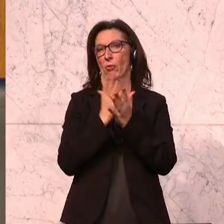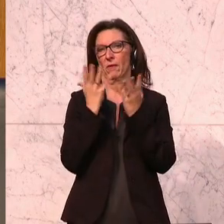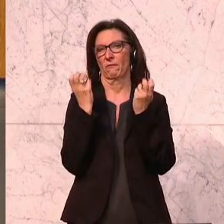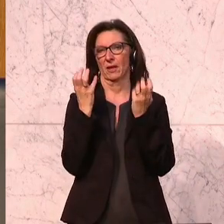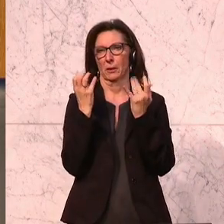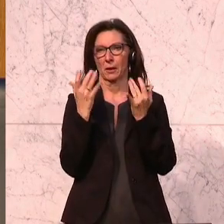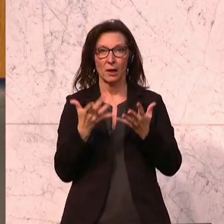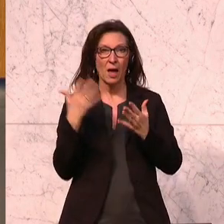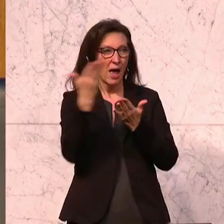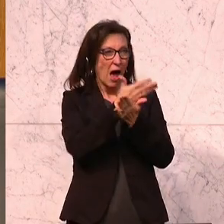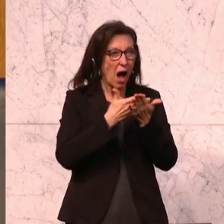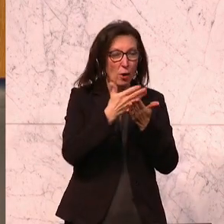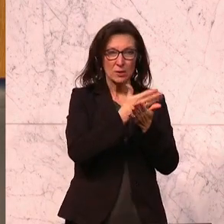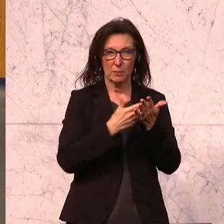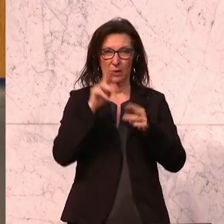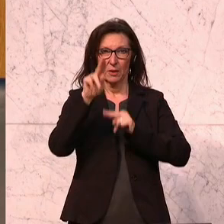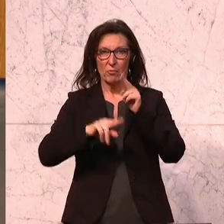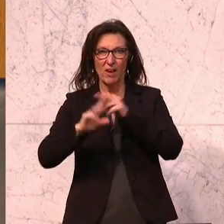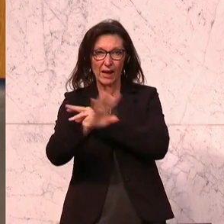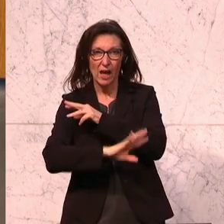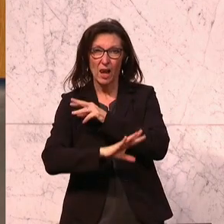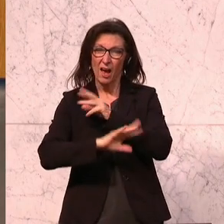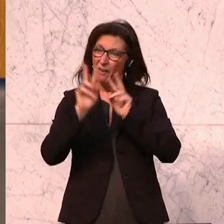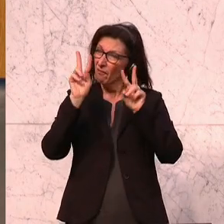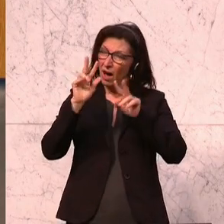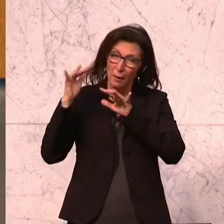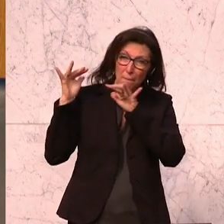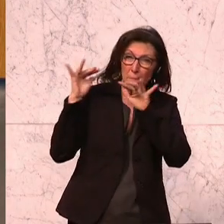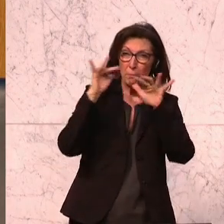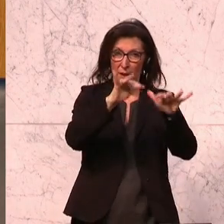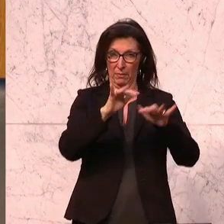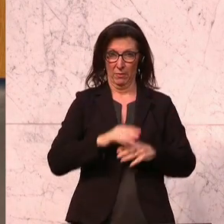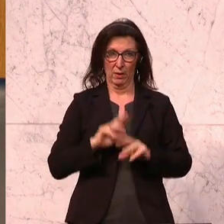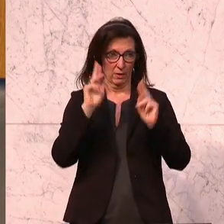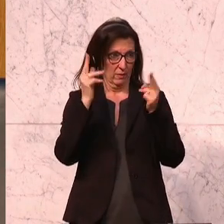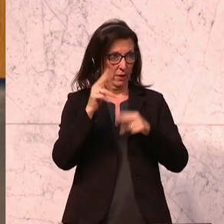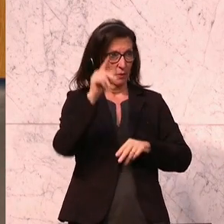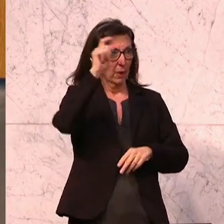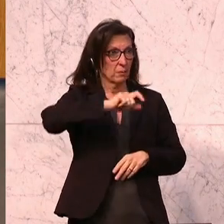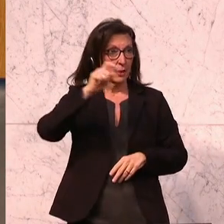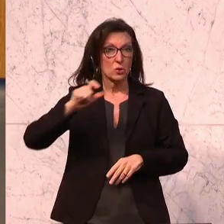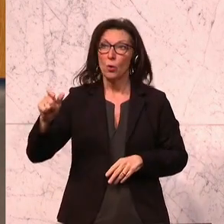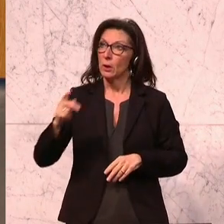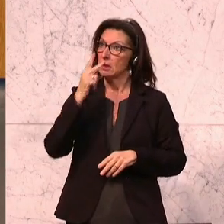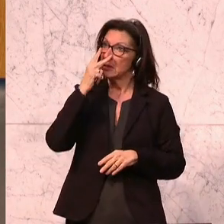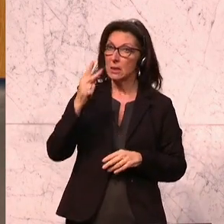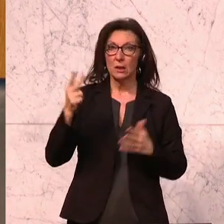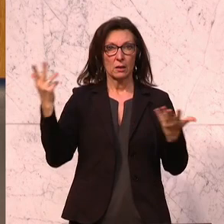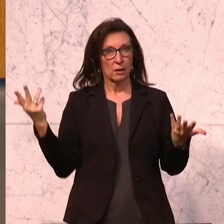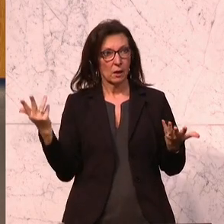Ausbildungen bis hin zur Pflegelehrie ist groß wie nie, weil Menschen gemerkt haben, da wird was getan, um den Beruf